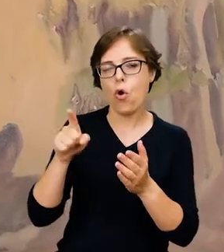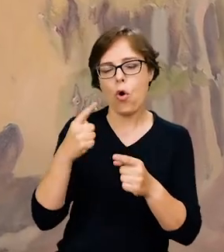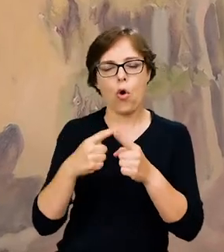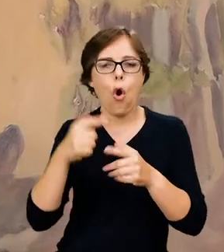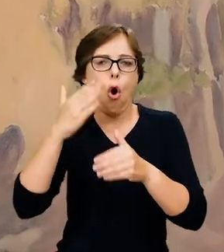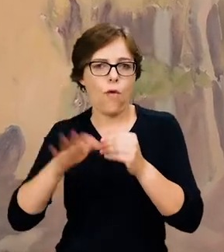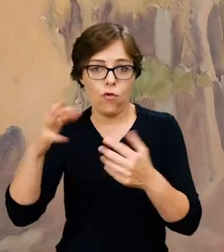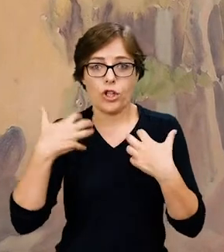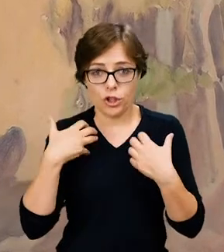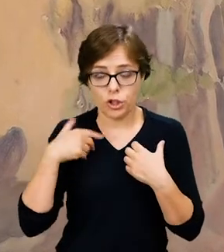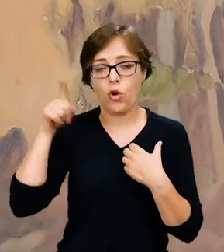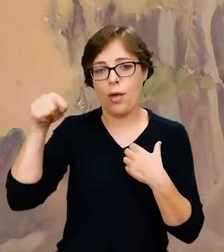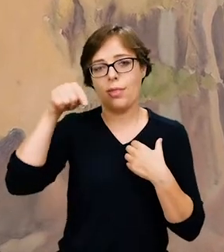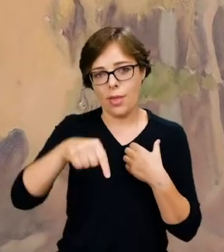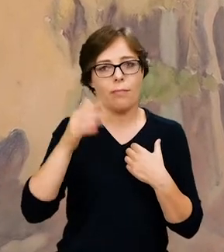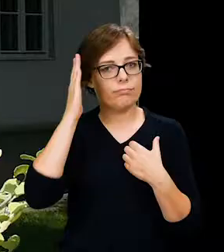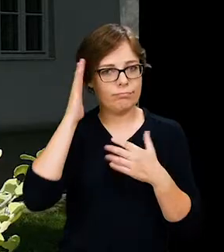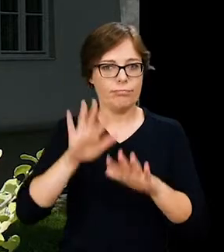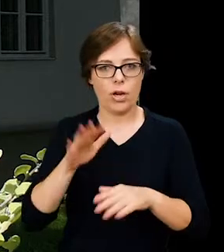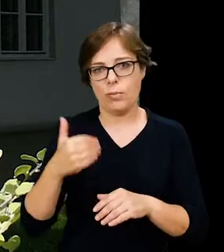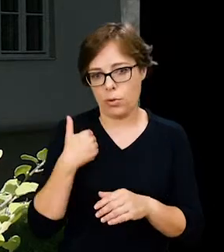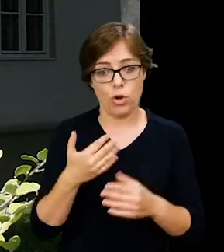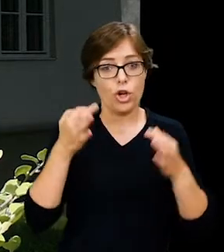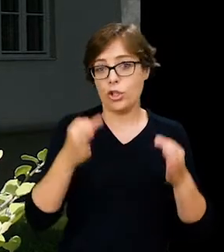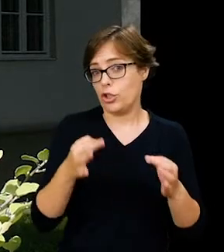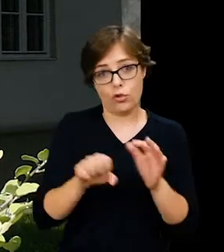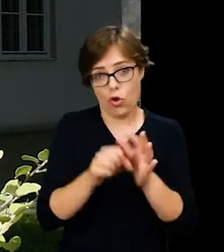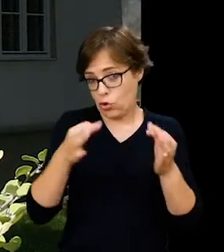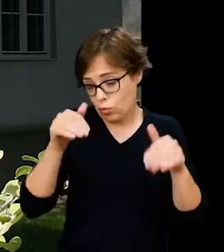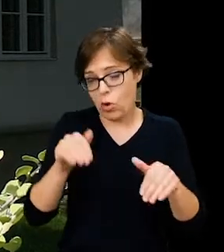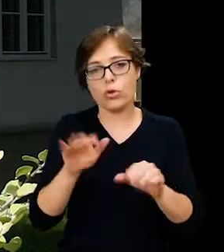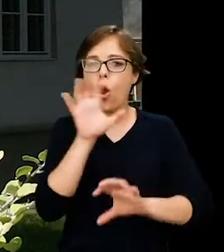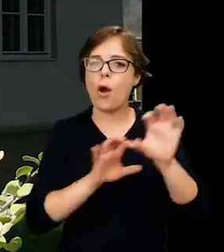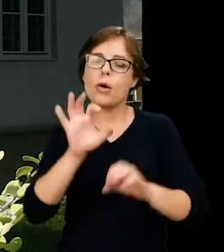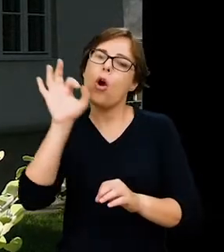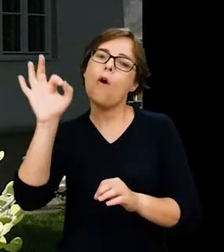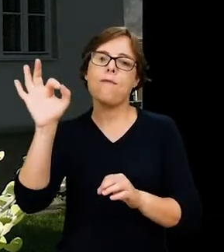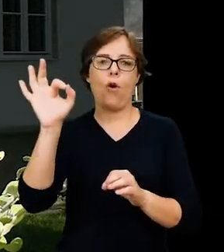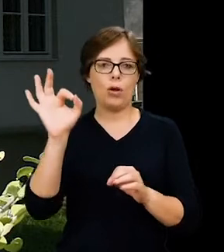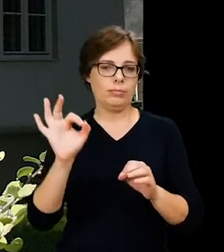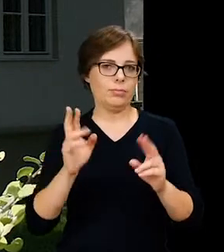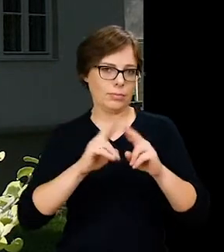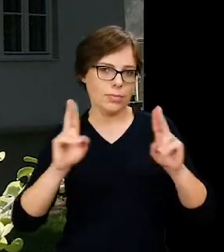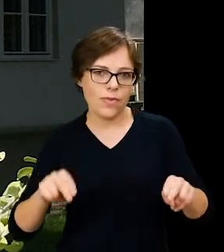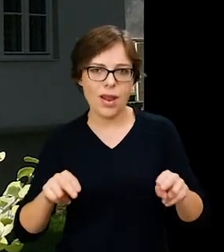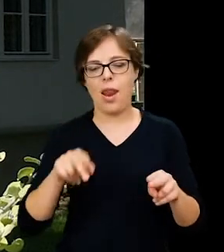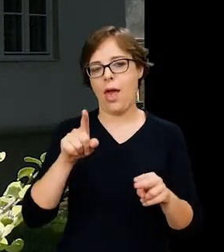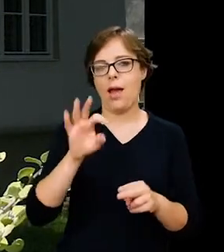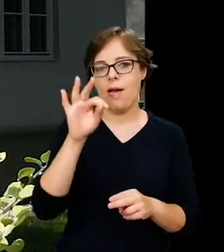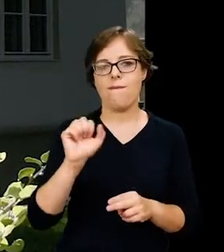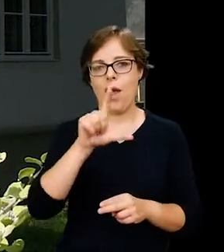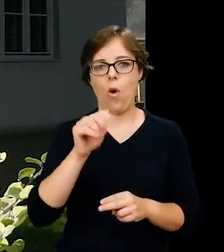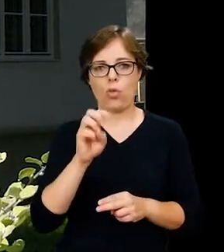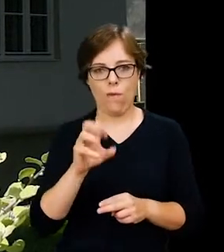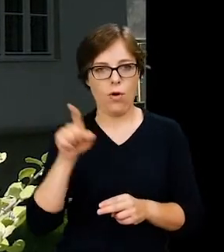koniec życia osiadł, no do dzisiaj można podziwiać jego rezydencję, słynną